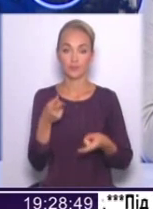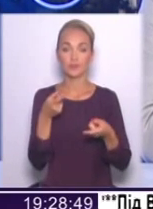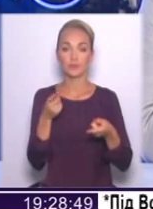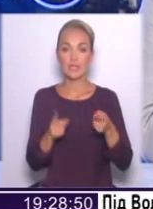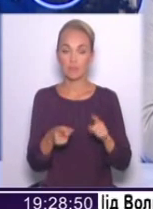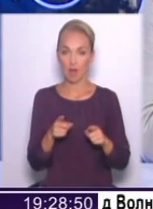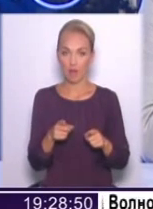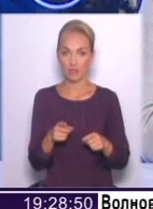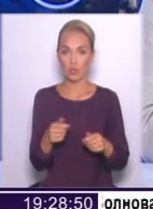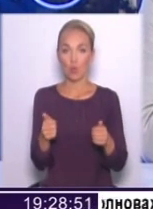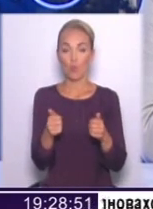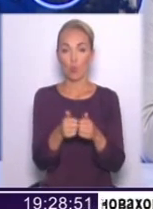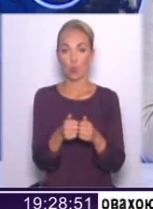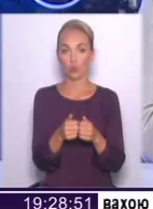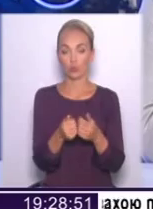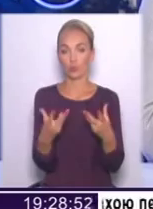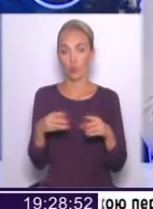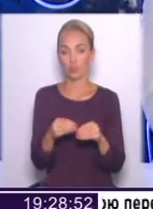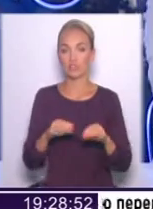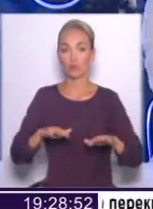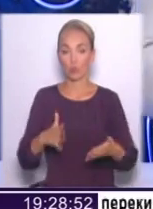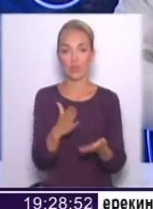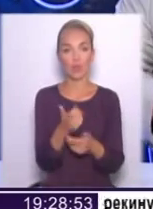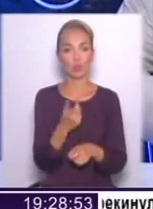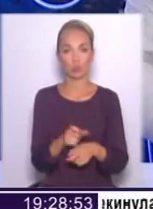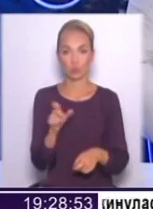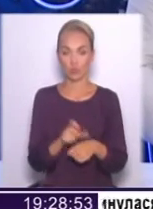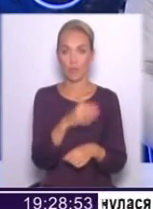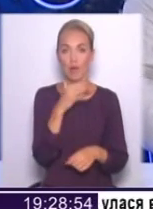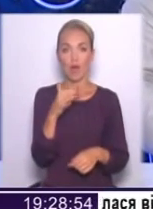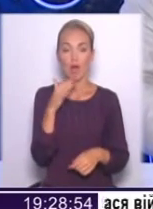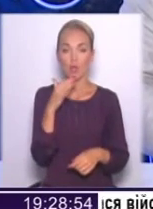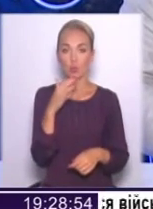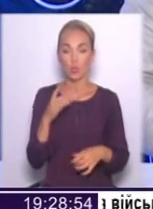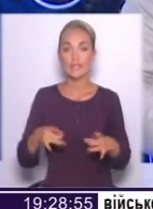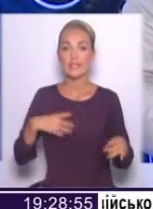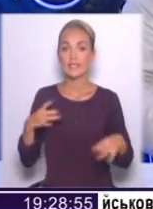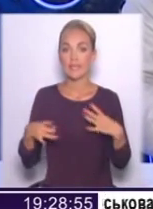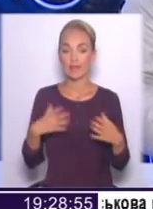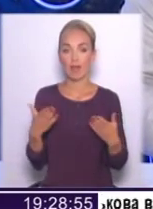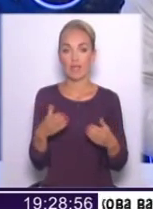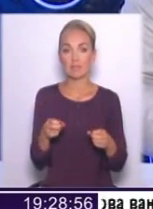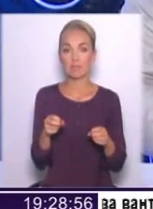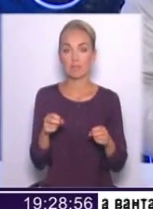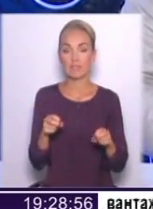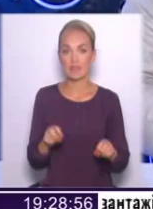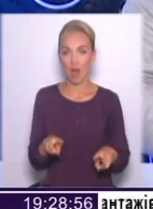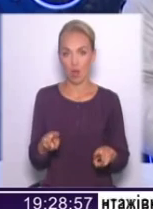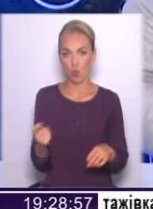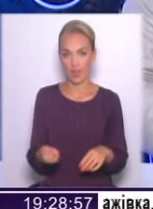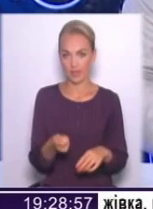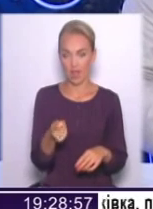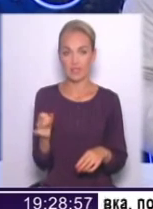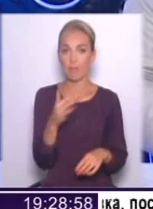насправді поруч із втомою населення є дуже багато істрії, яка спеціально нагнітається і яка багато в